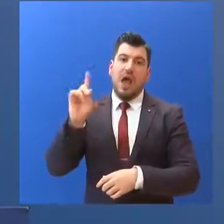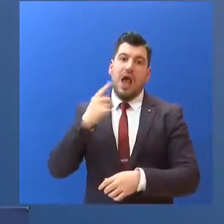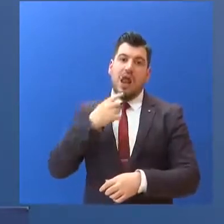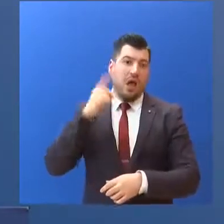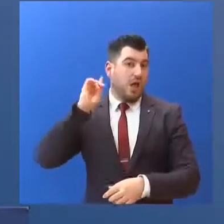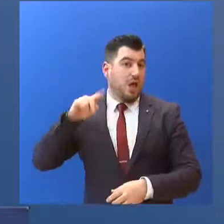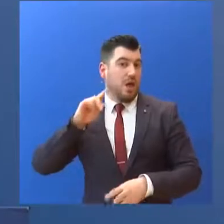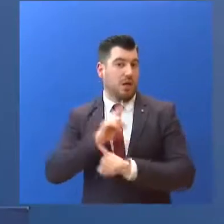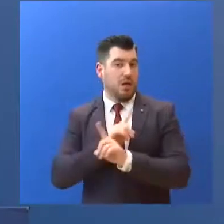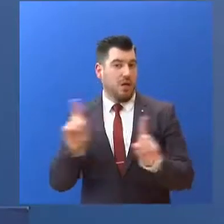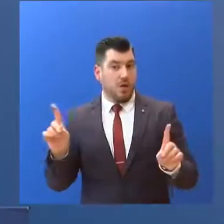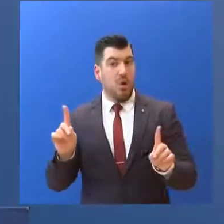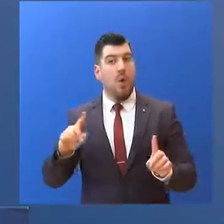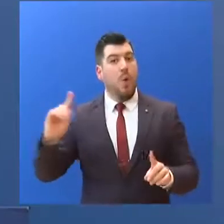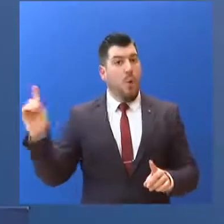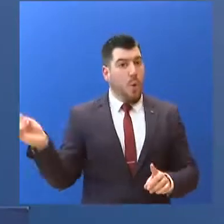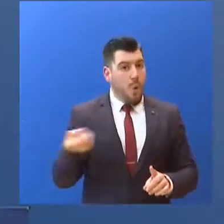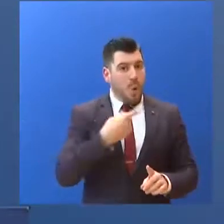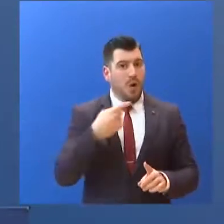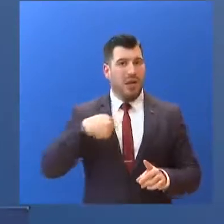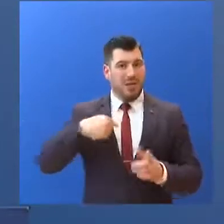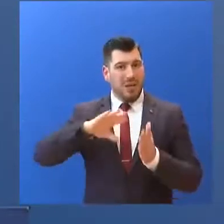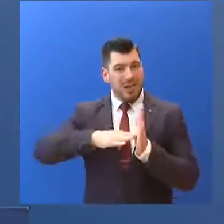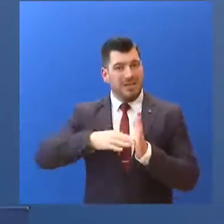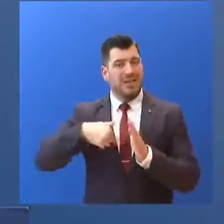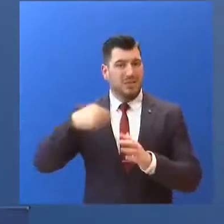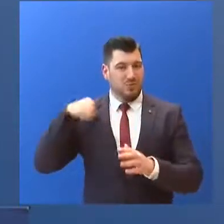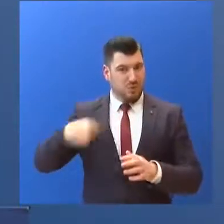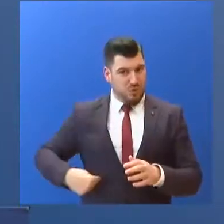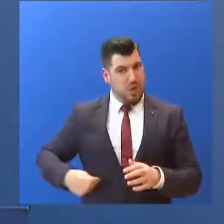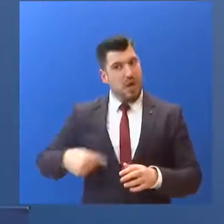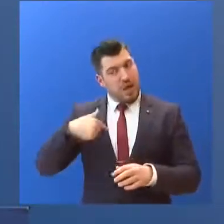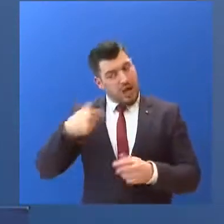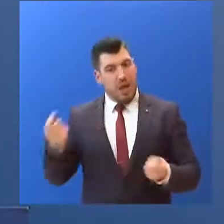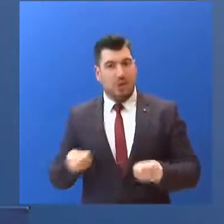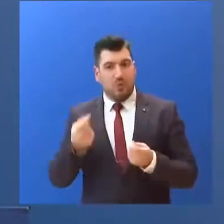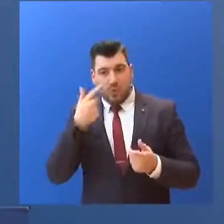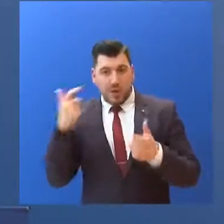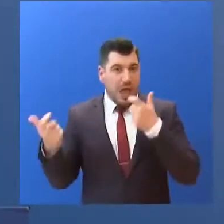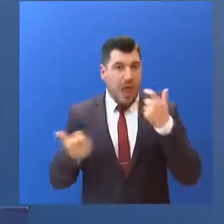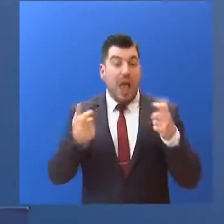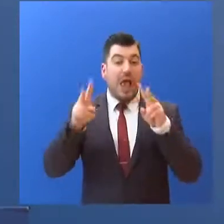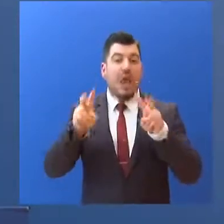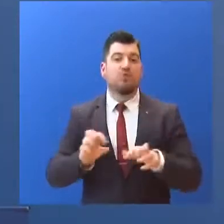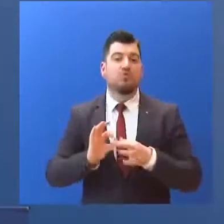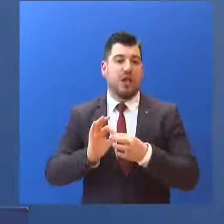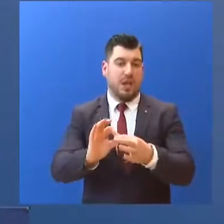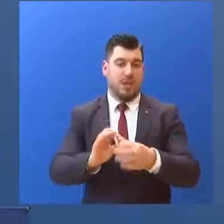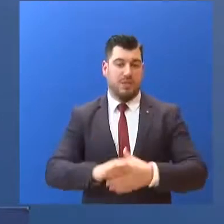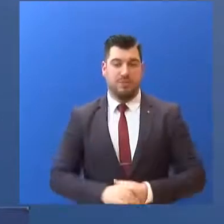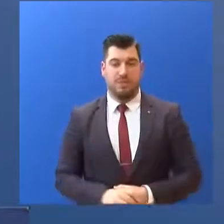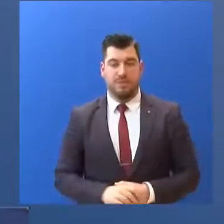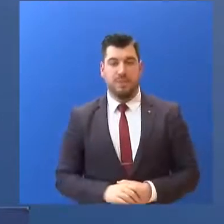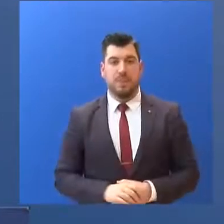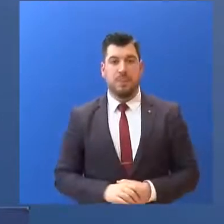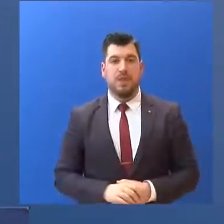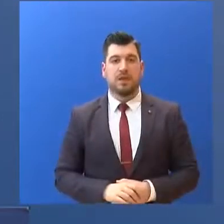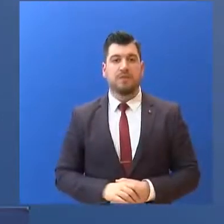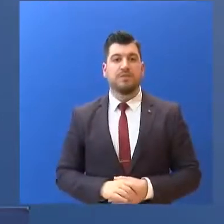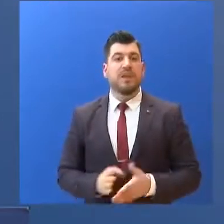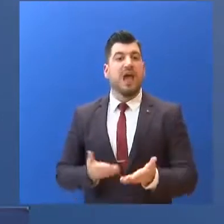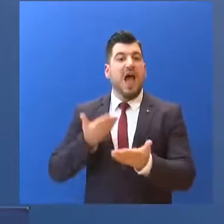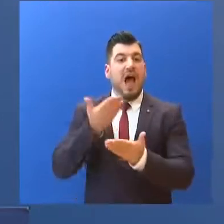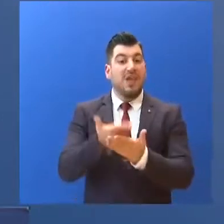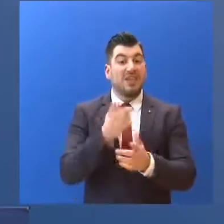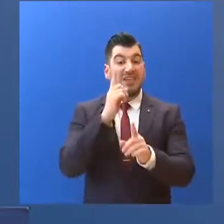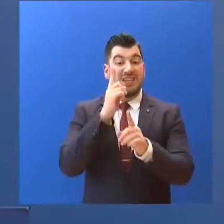του Δημοσίου... φυσικά και λειτουργούν ιδίως τώρα σε μια περίοδο κρίσης. Ο κύριος Πέτρος Μποτσαράκος από το ΣΤΑΡ... οι άδειες ειδικού σκοπού ισχύουν